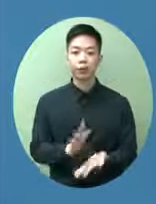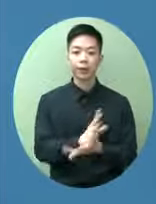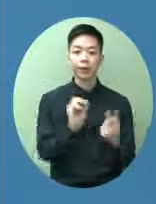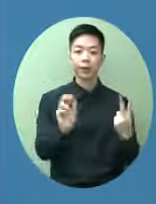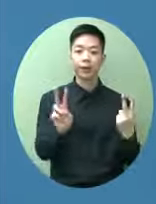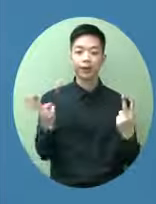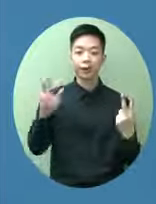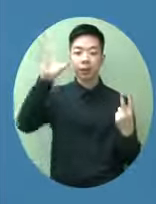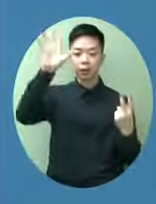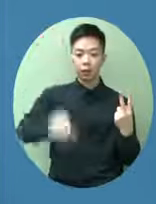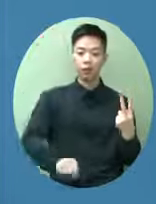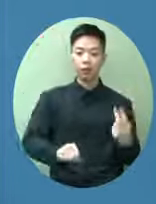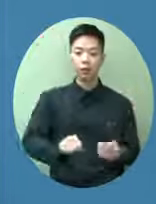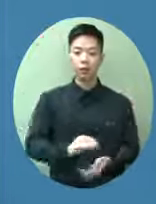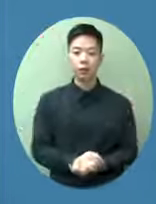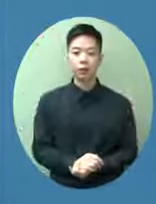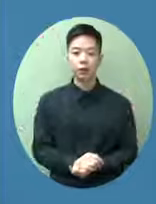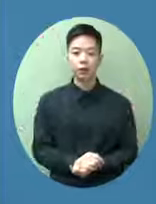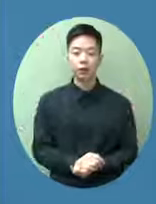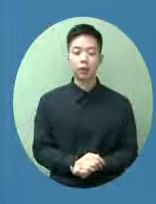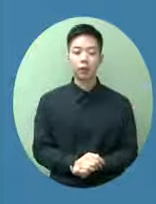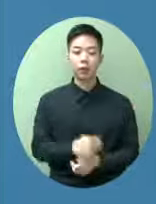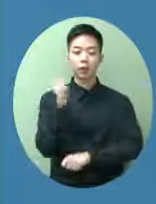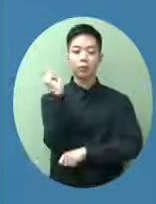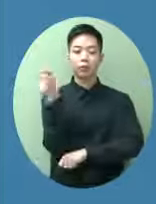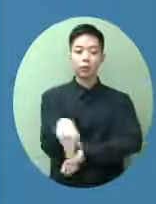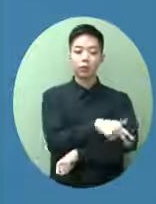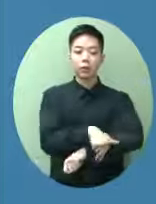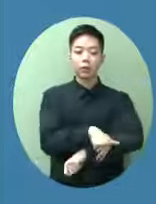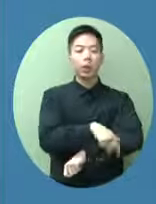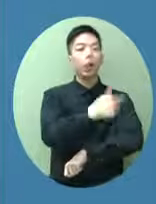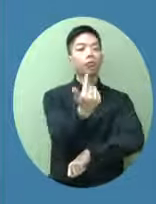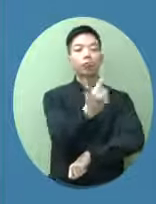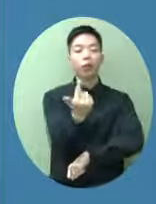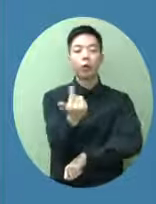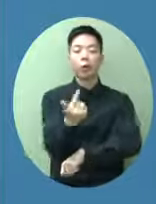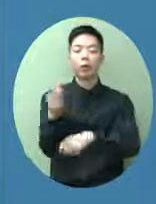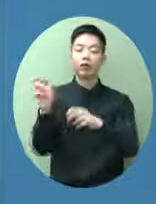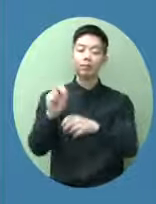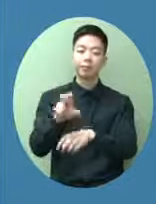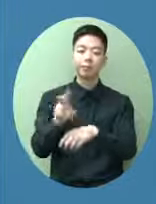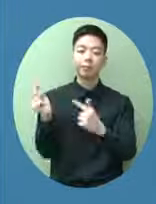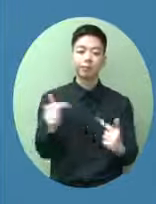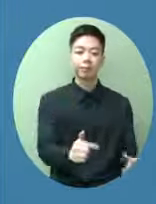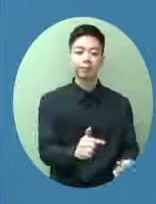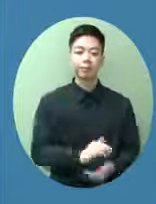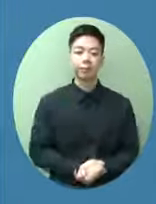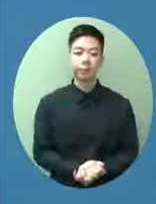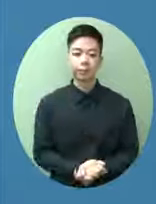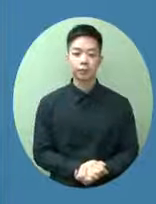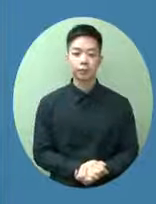有相當的寬減措施是會繼續持續地提供給